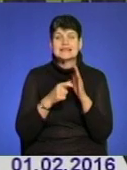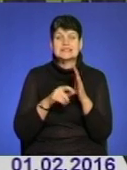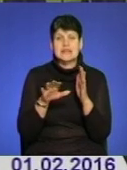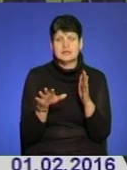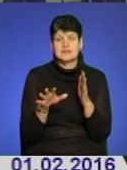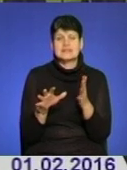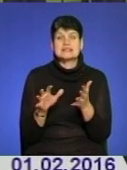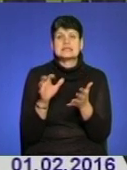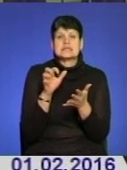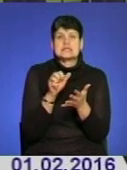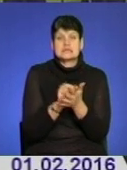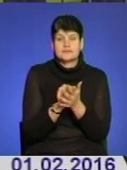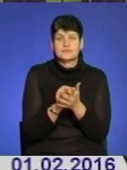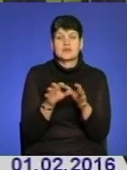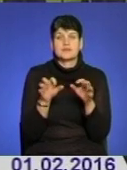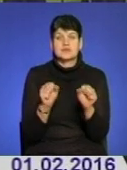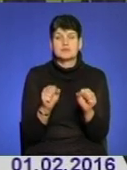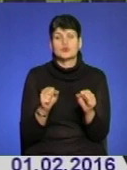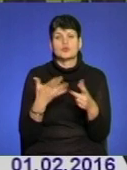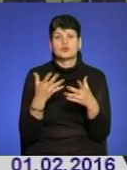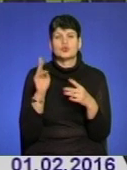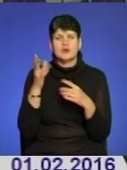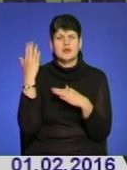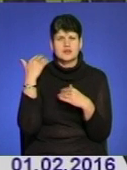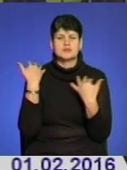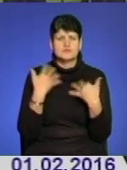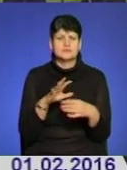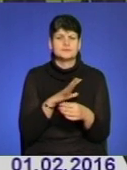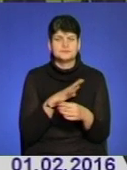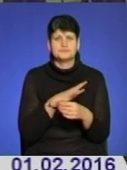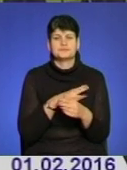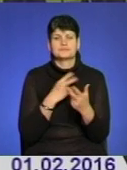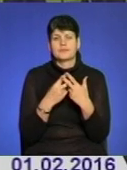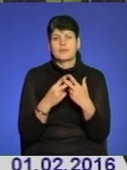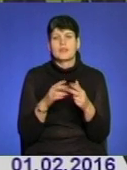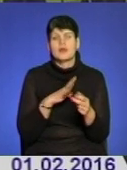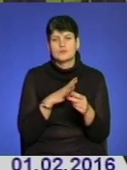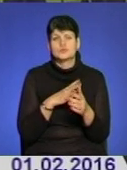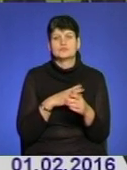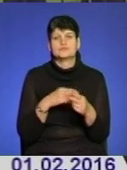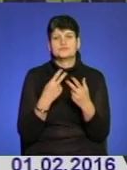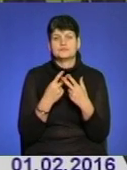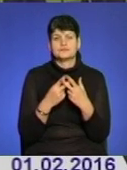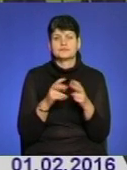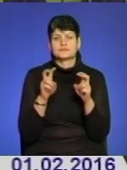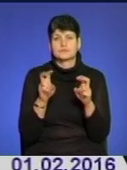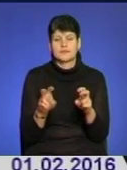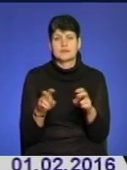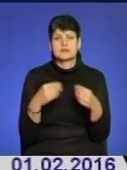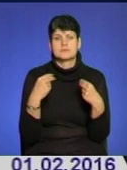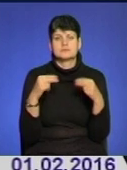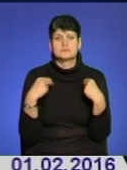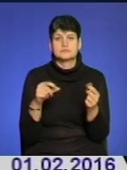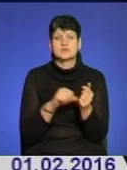споживача наркотичних засобів, який раніше притягався до кримінальної відповідальності та відбував покарання за збут наркотичних засобів,